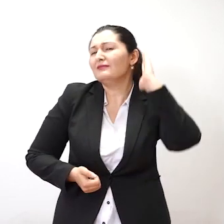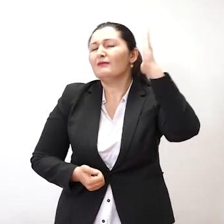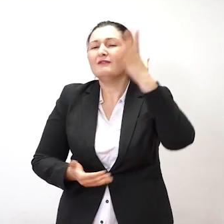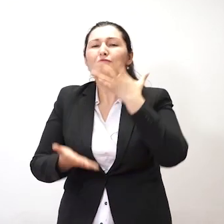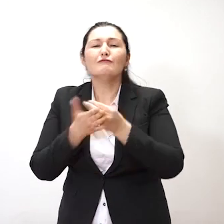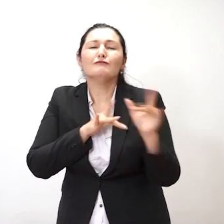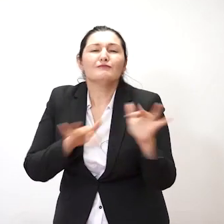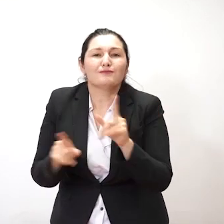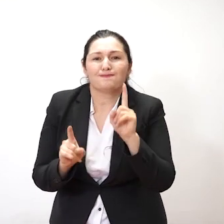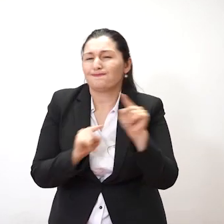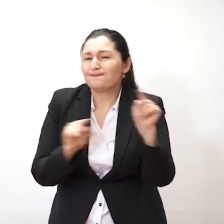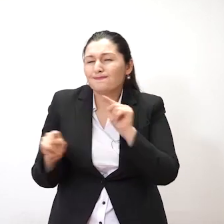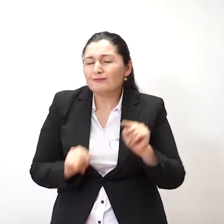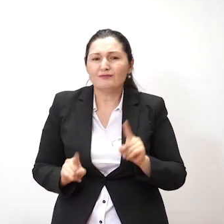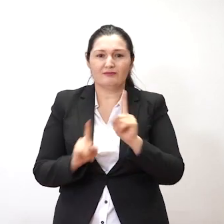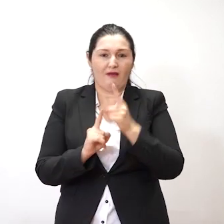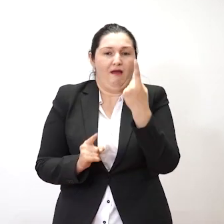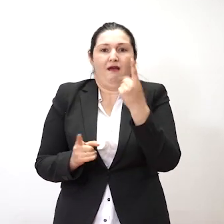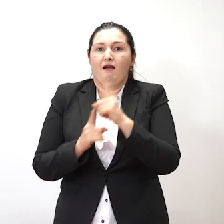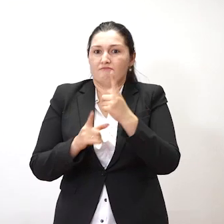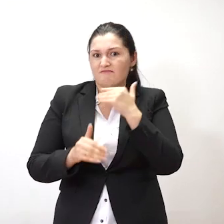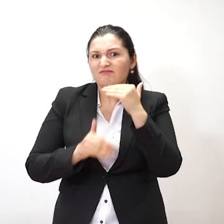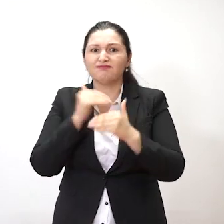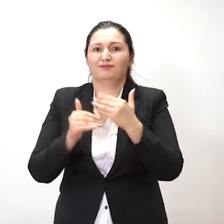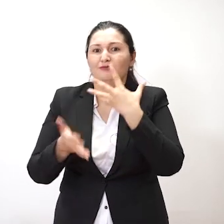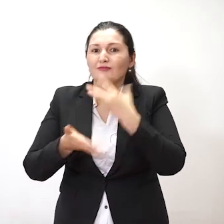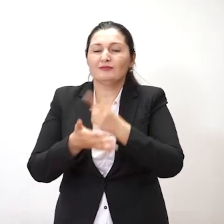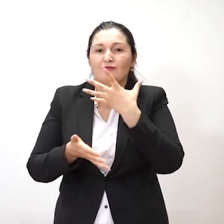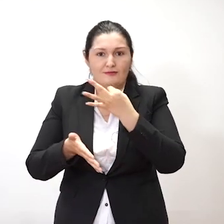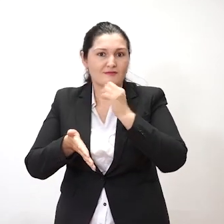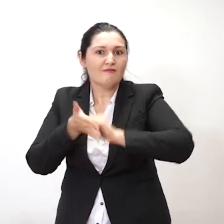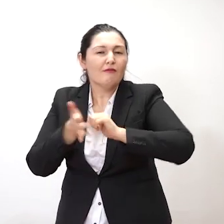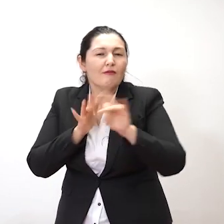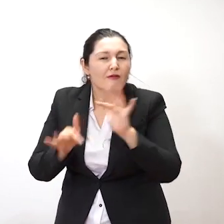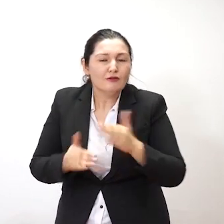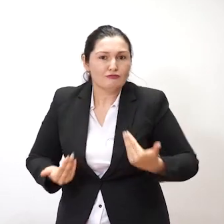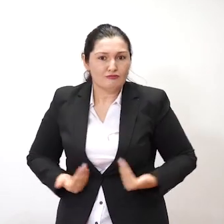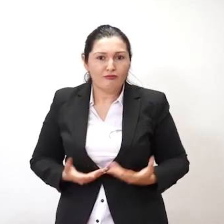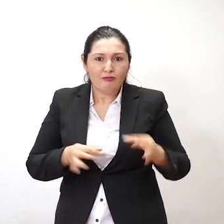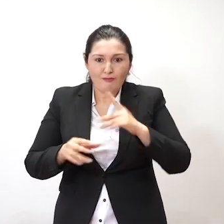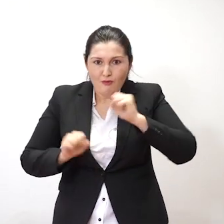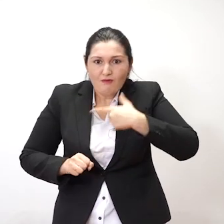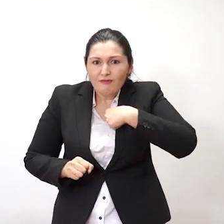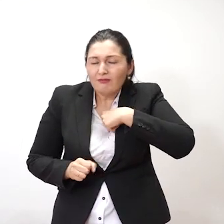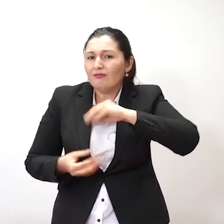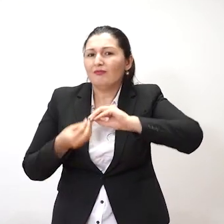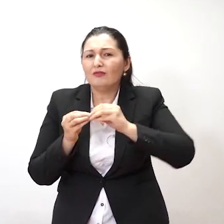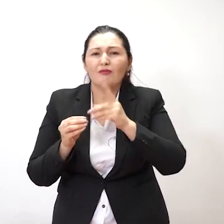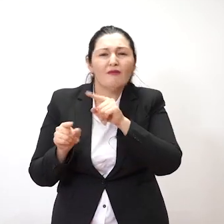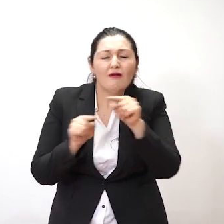ها می شود سبب زندگی خودش همو کاری